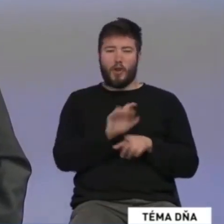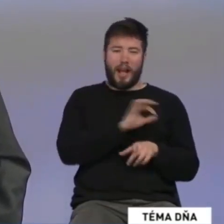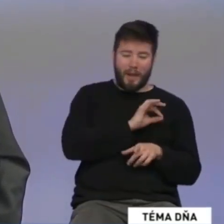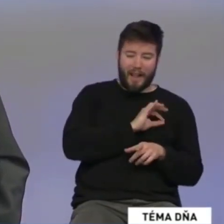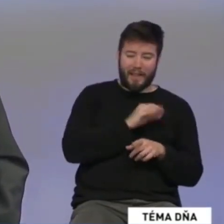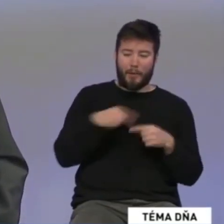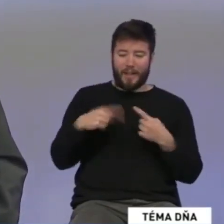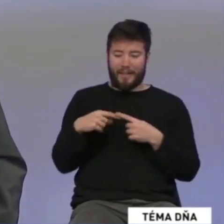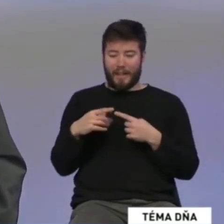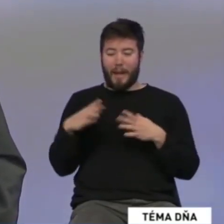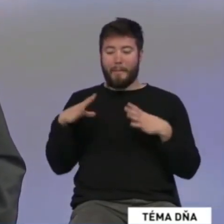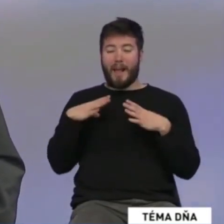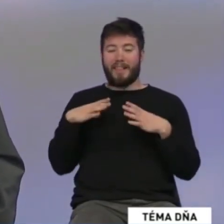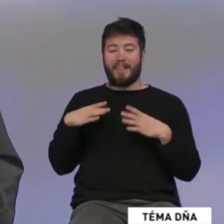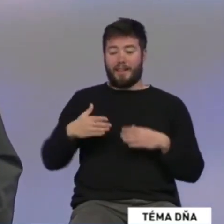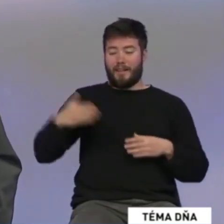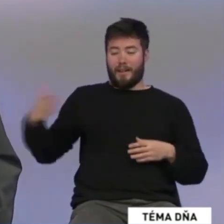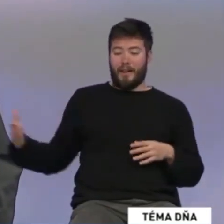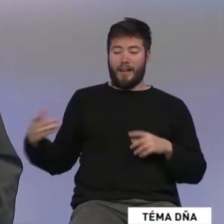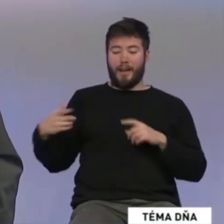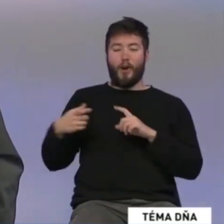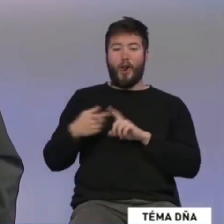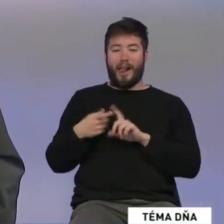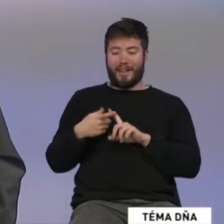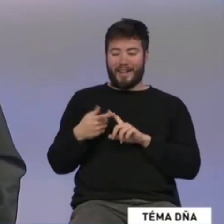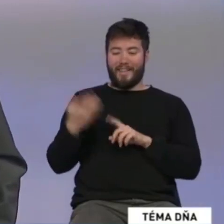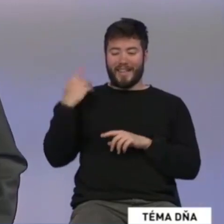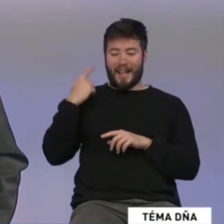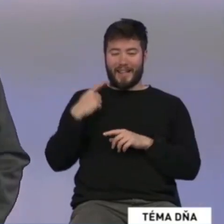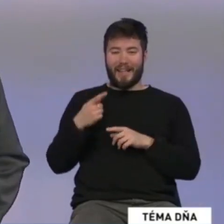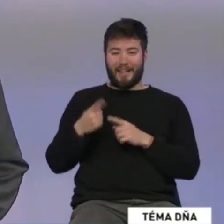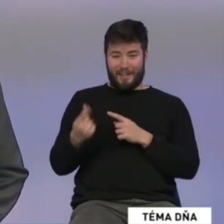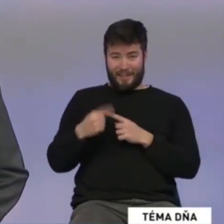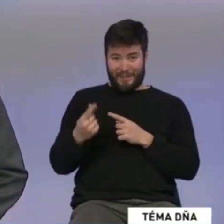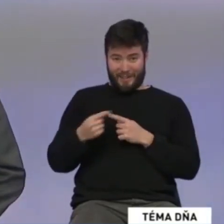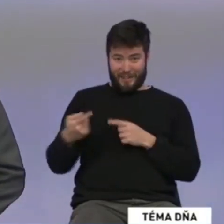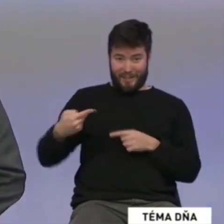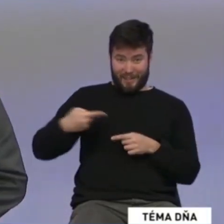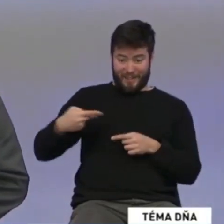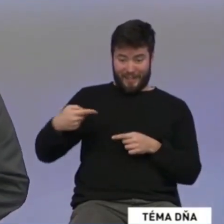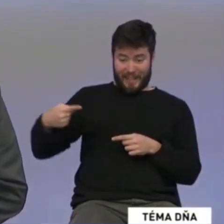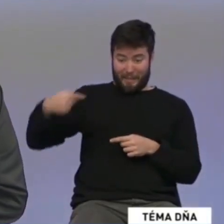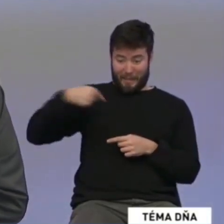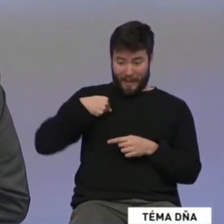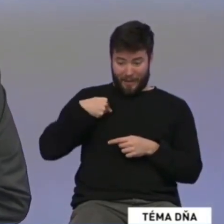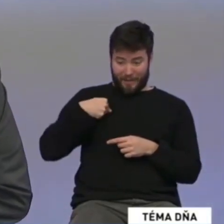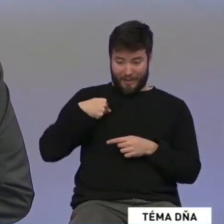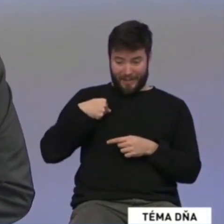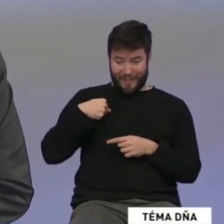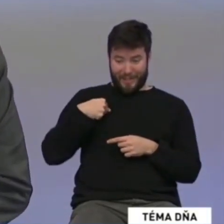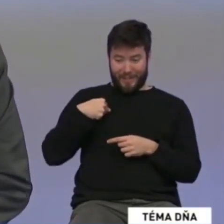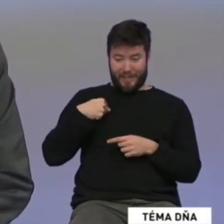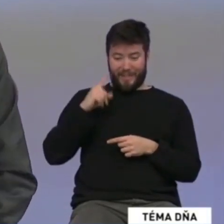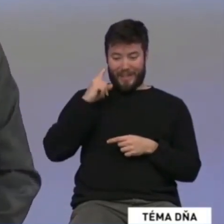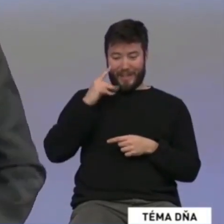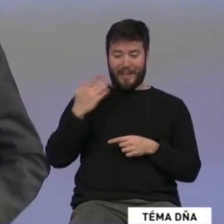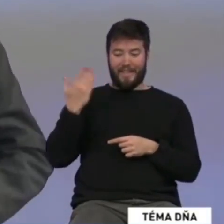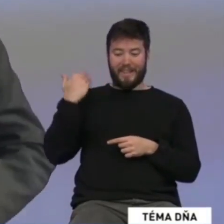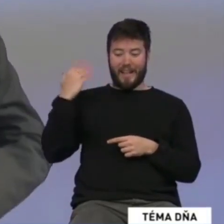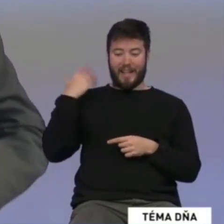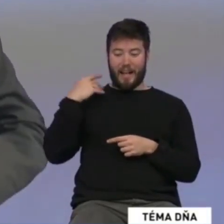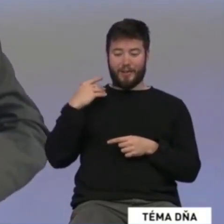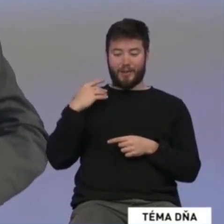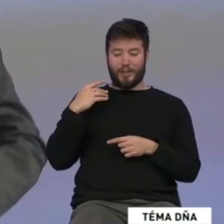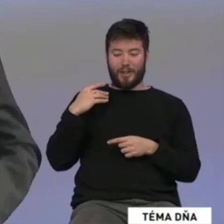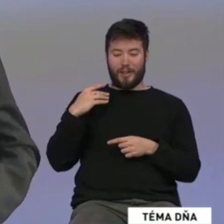kolegyňa si veľmi šťavnáto a dobre vystrelia so mňa, keďže môj tedajší